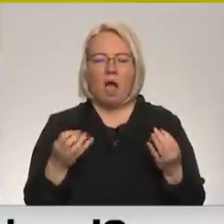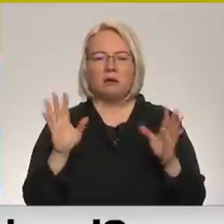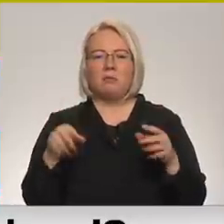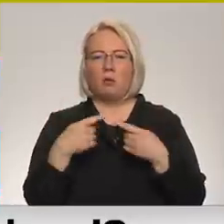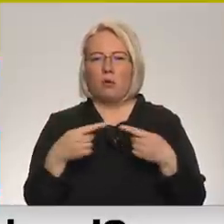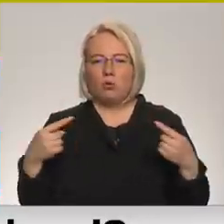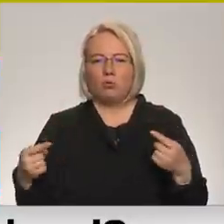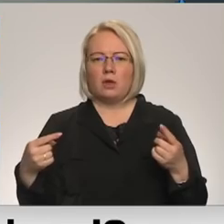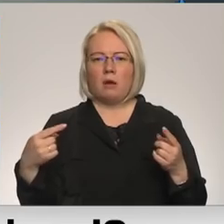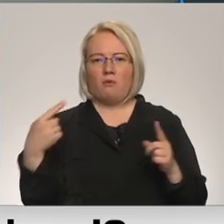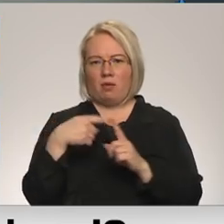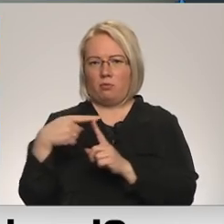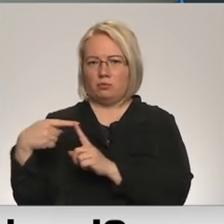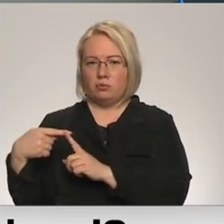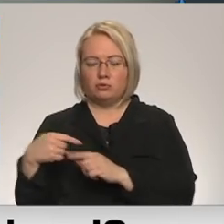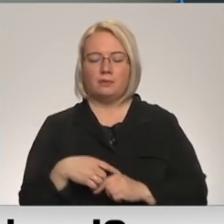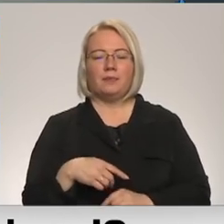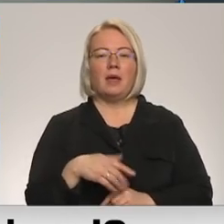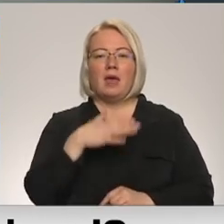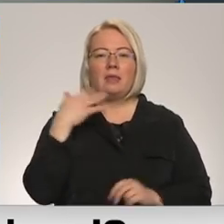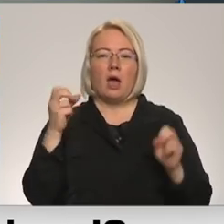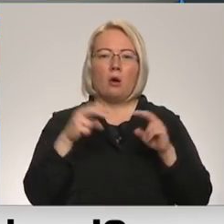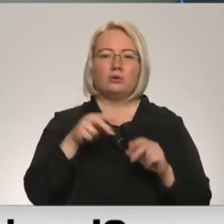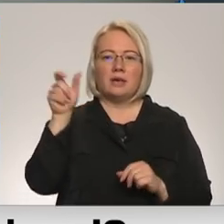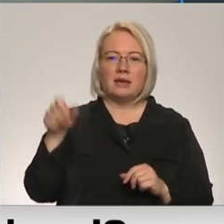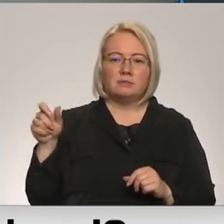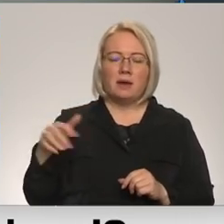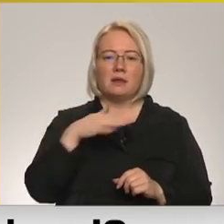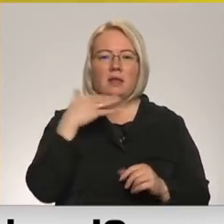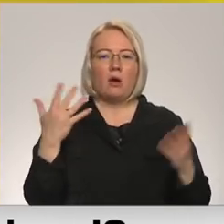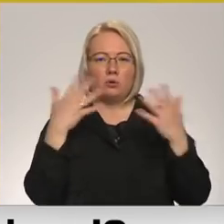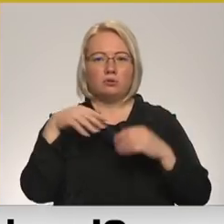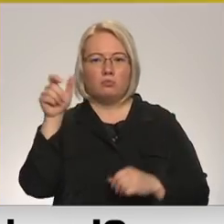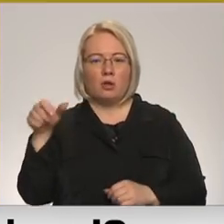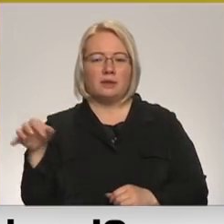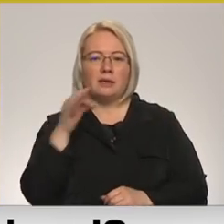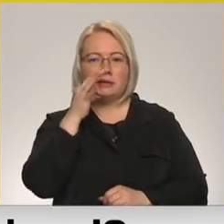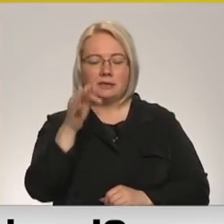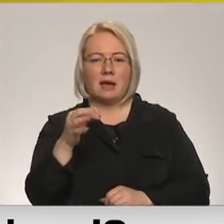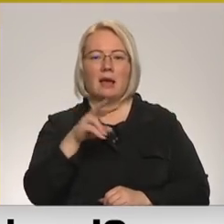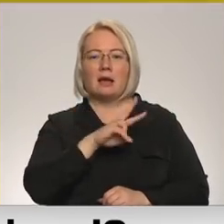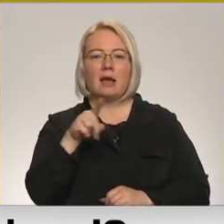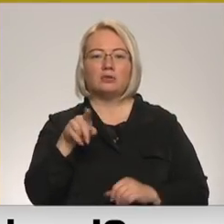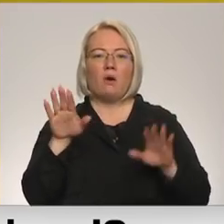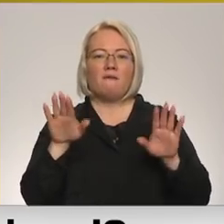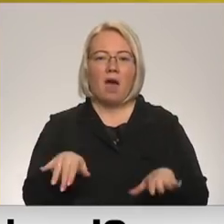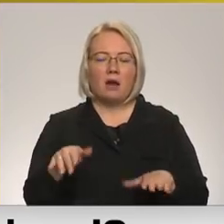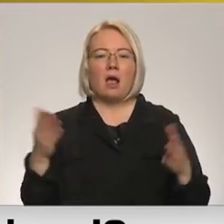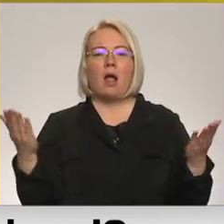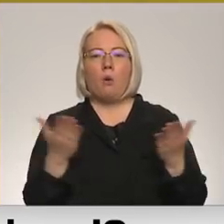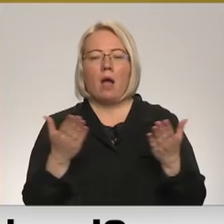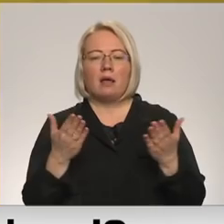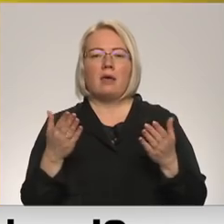tālāk. Tas, ko saka daudz eksperti, daudz politiķi, daudz cilvēku. Vai ne, ka pirmām kārtām tie, kas to var šobrīd kaut kādā